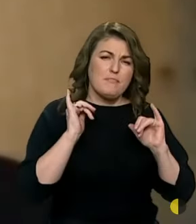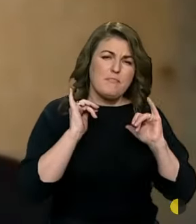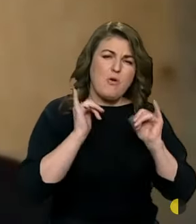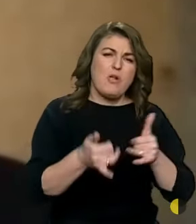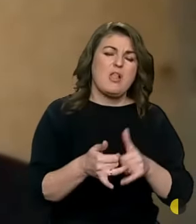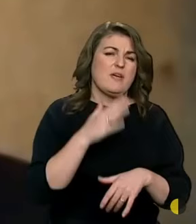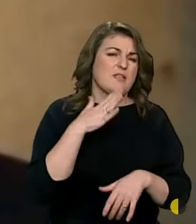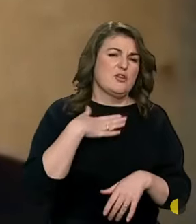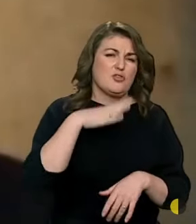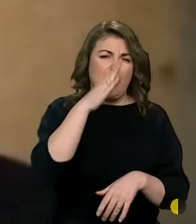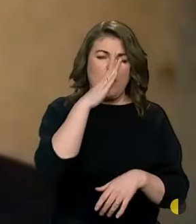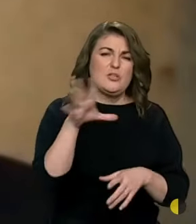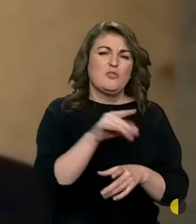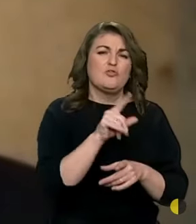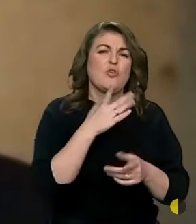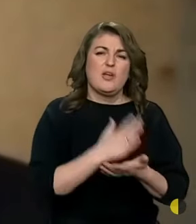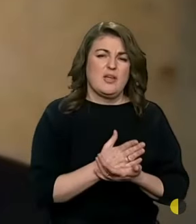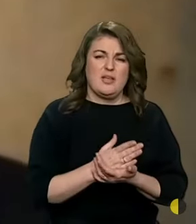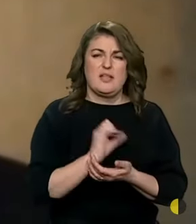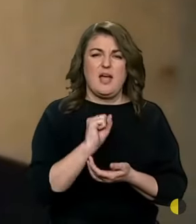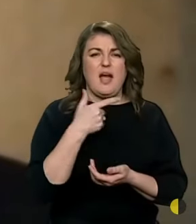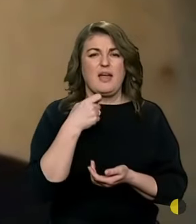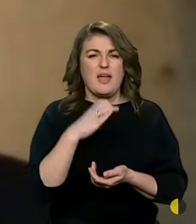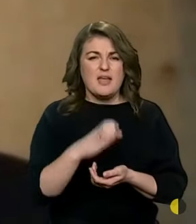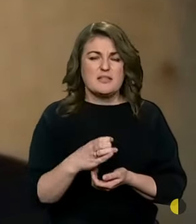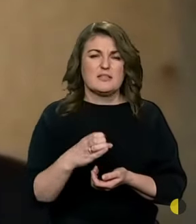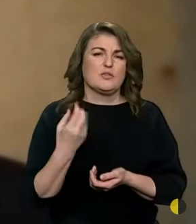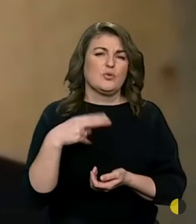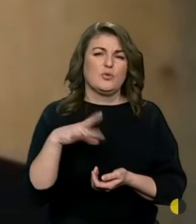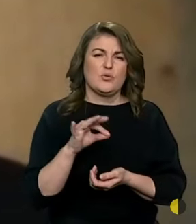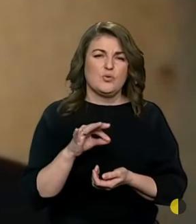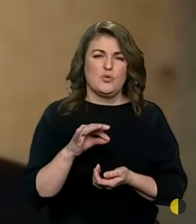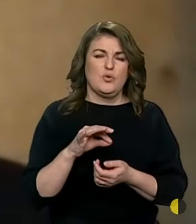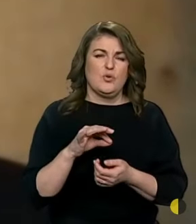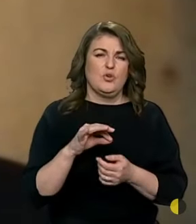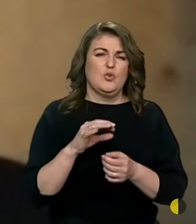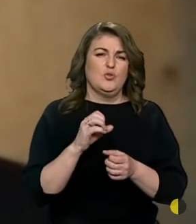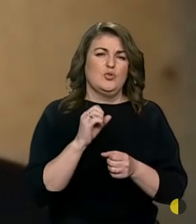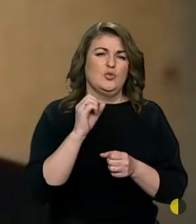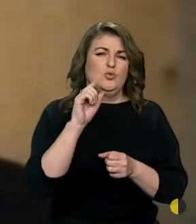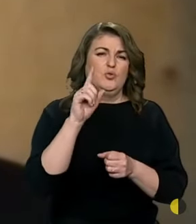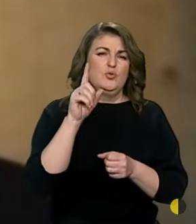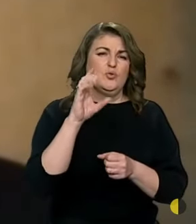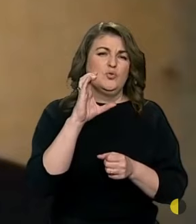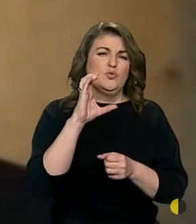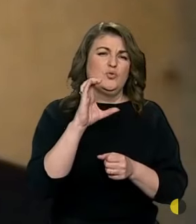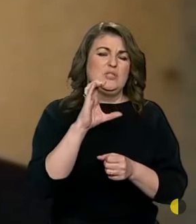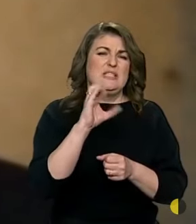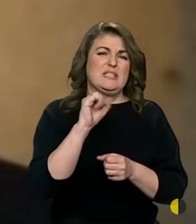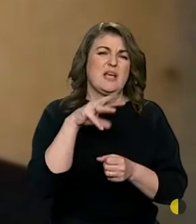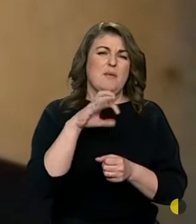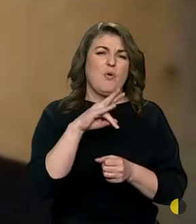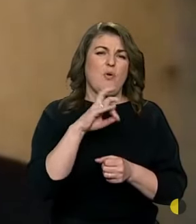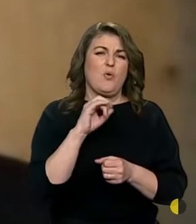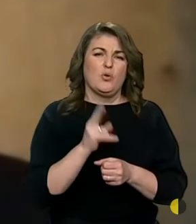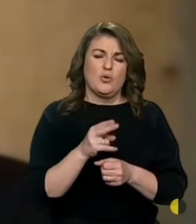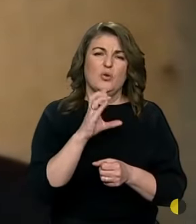з усього, що є, від АГСів до сонцепьоків, самоходок,